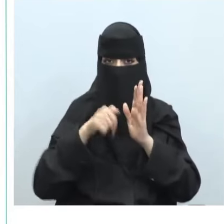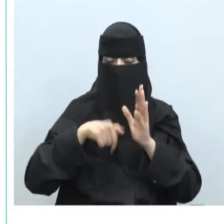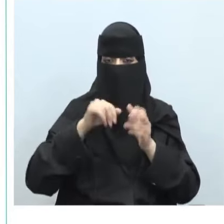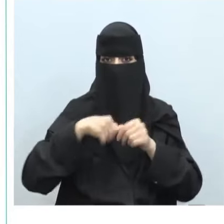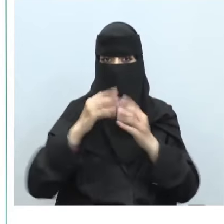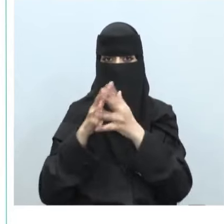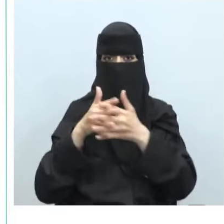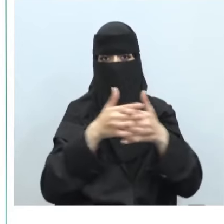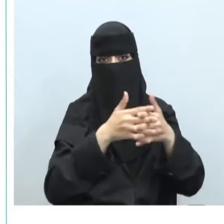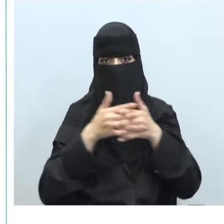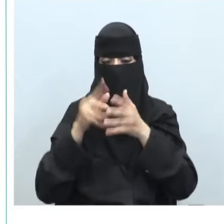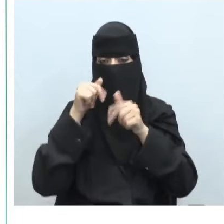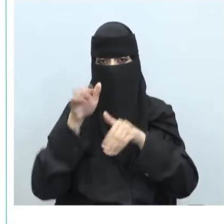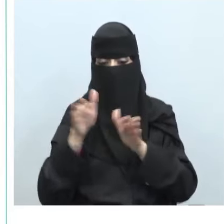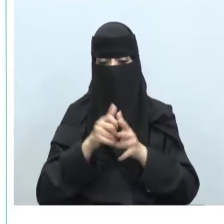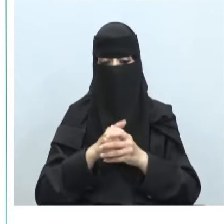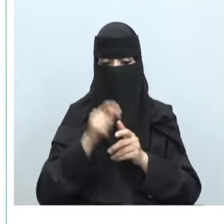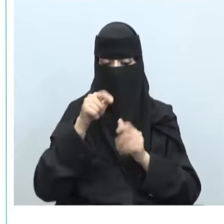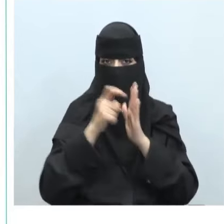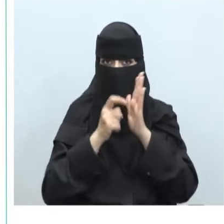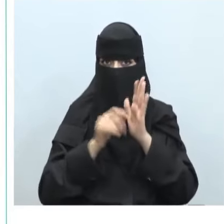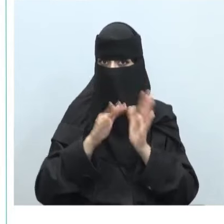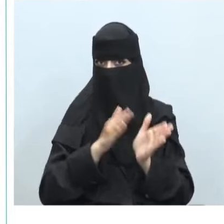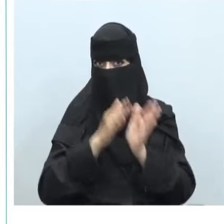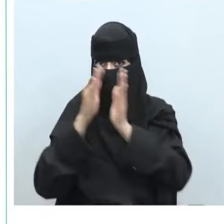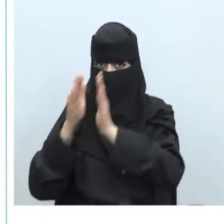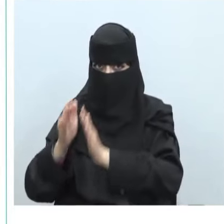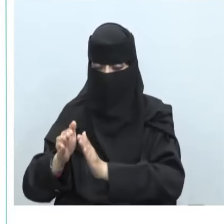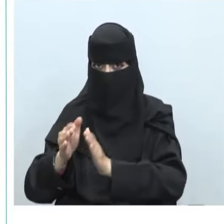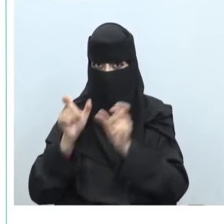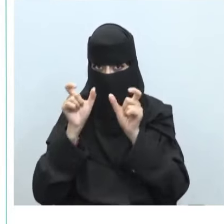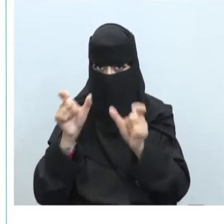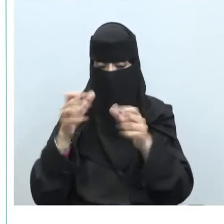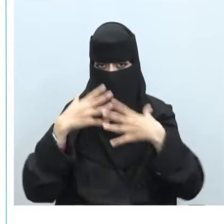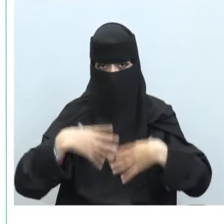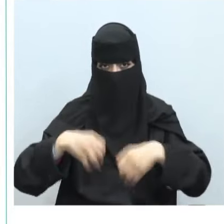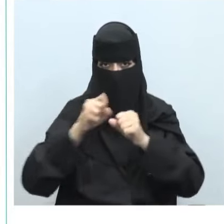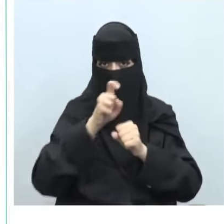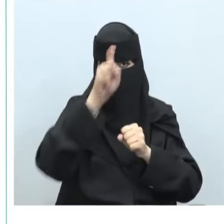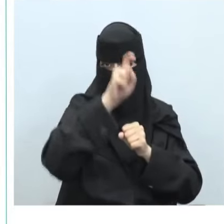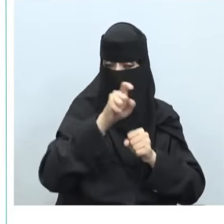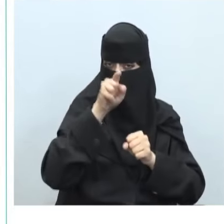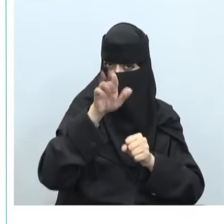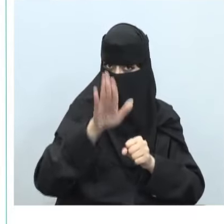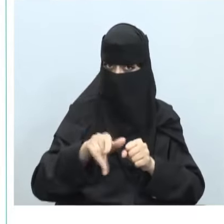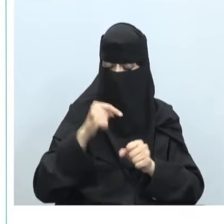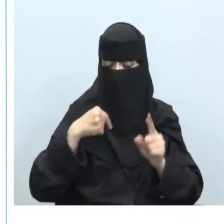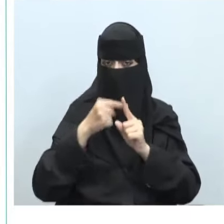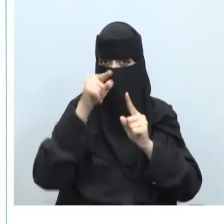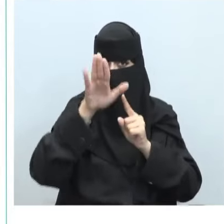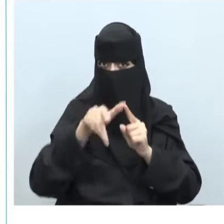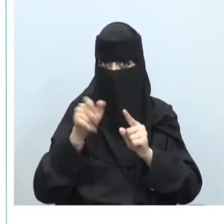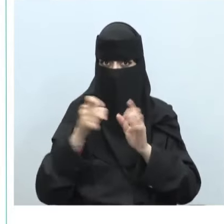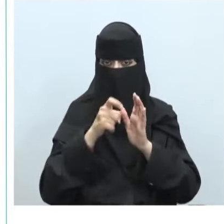الولايات المتحدة الأمريكية قانون نقل التأمين الصحي والمساءلة هل هو أو المقصود بهذا